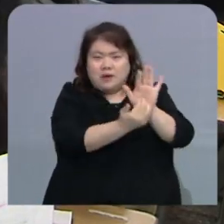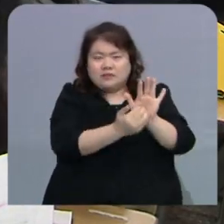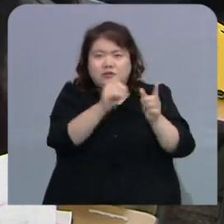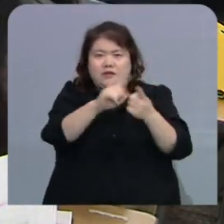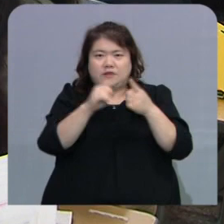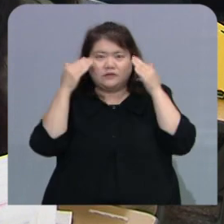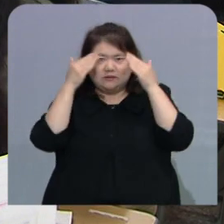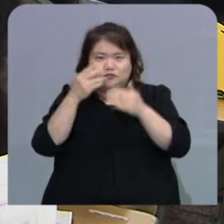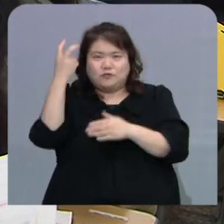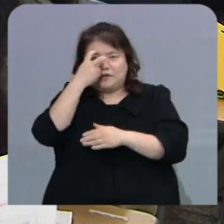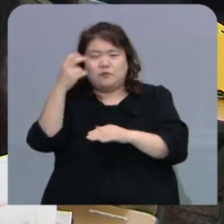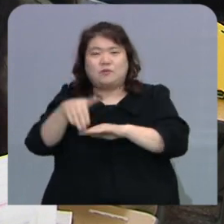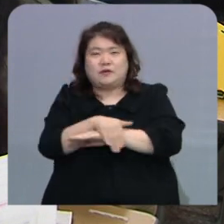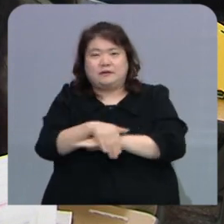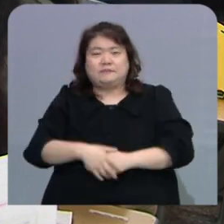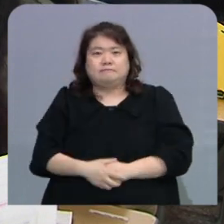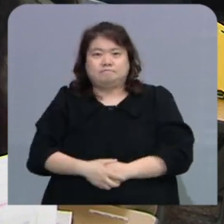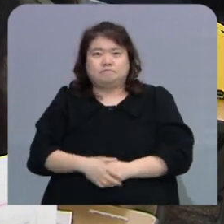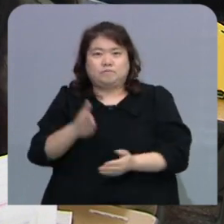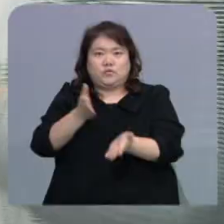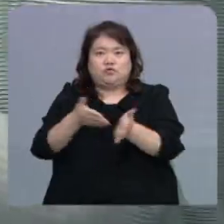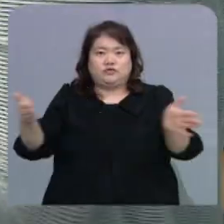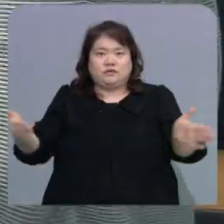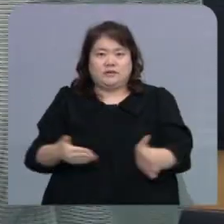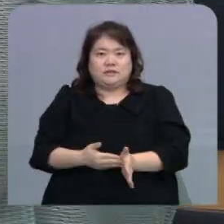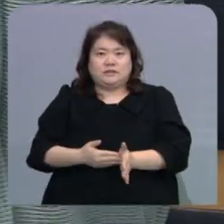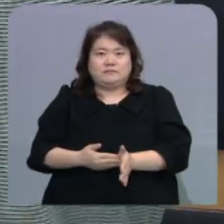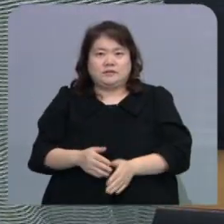살펴봅니다. 전북권 뉴스를 마칩니다. 전북권 pour습니다. 전북권